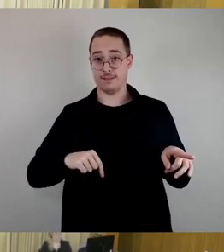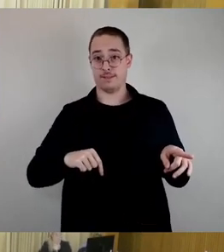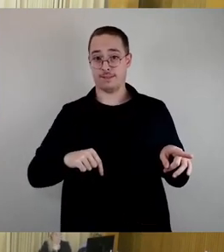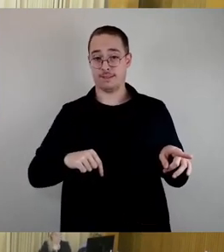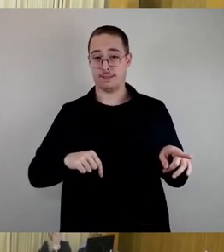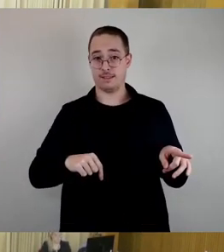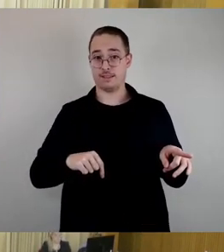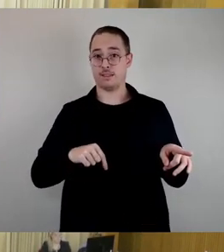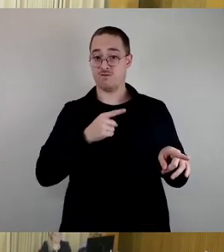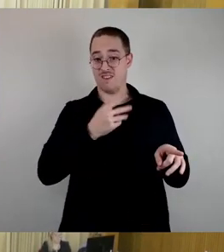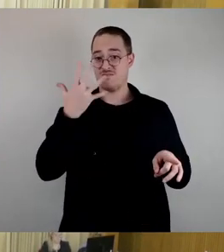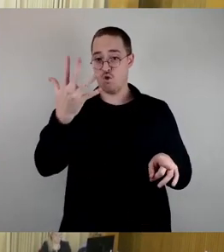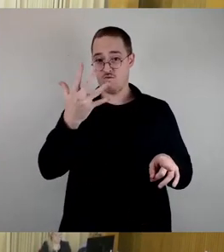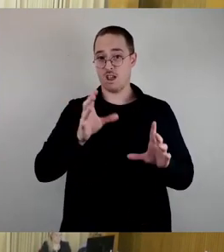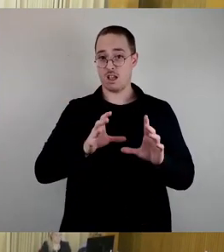fünf Stück.